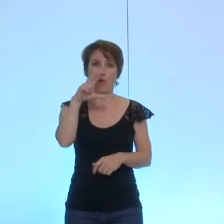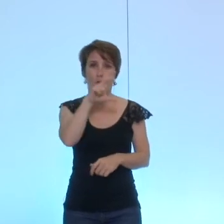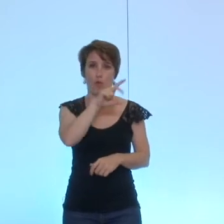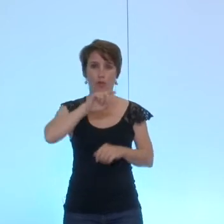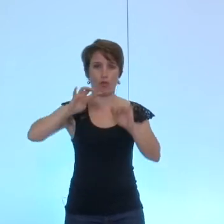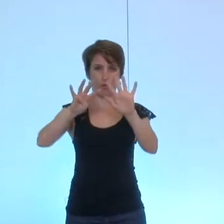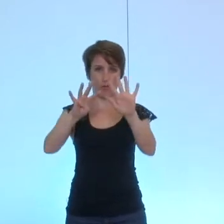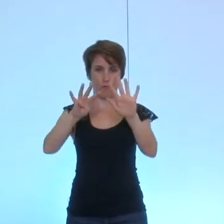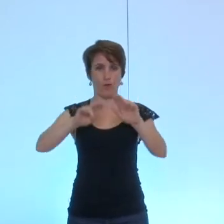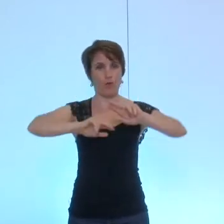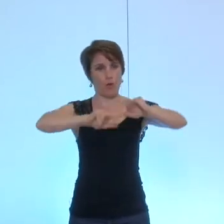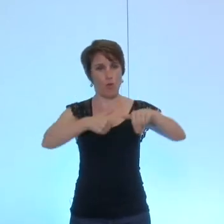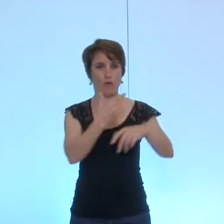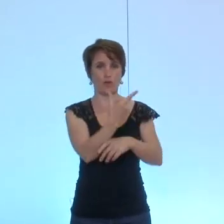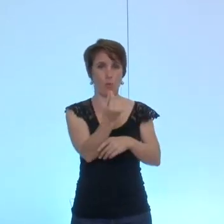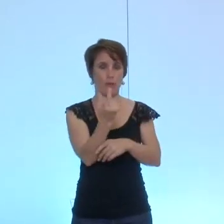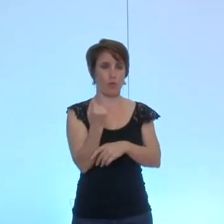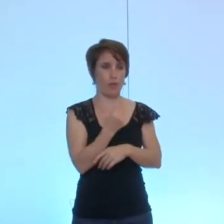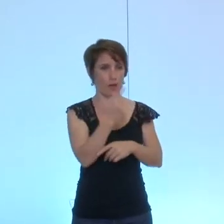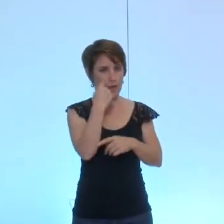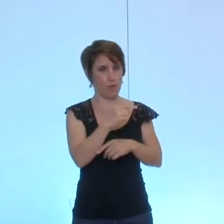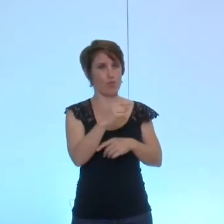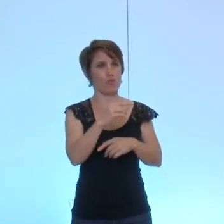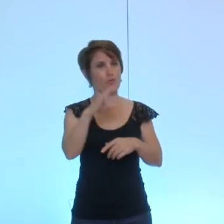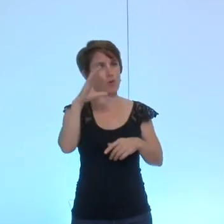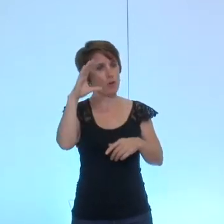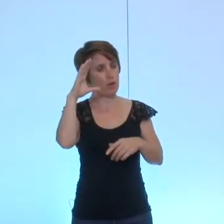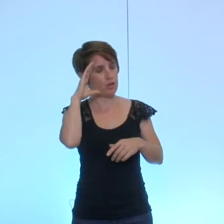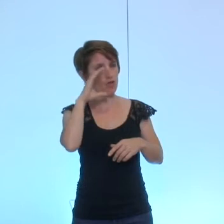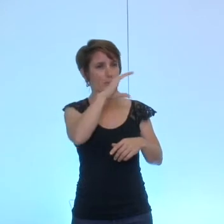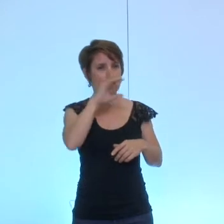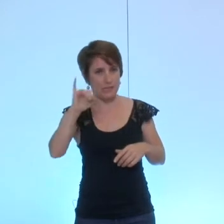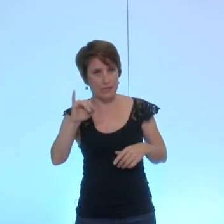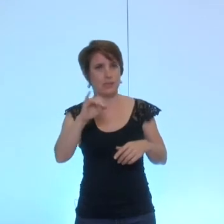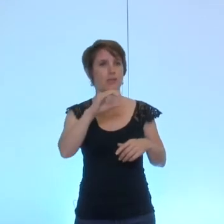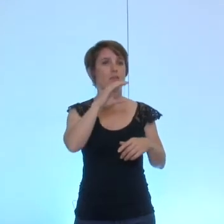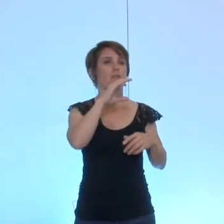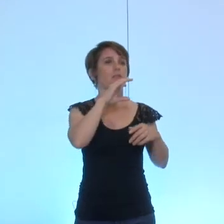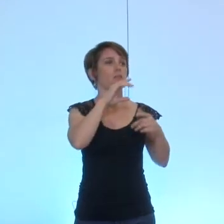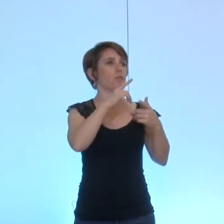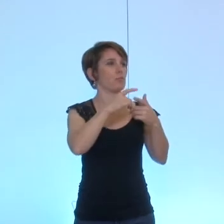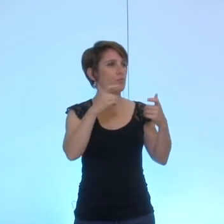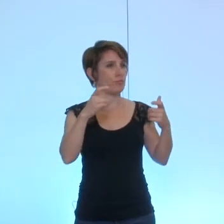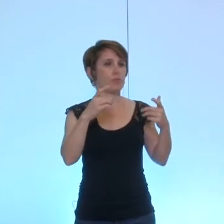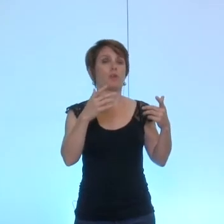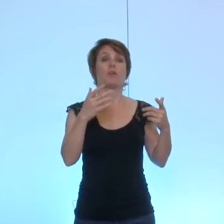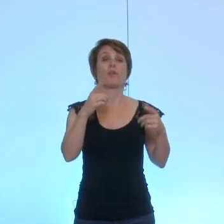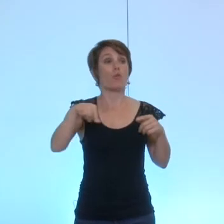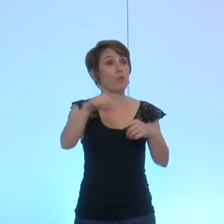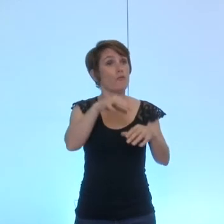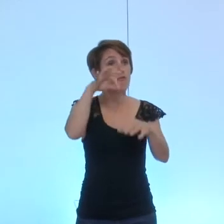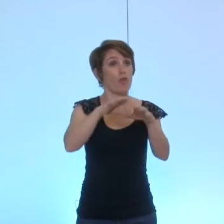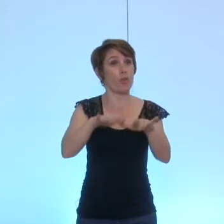convention de partenariat entre la ville de Grenoble et les chambres consulaires qui s'abstient qui est